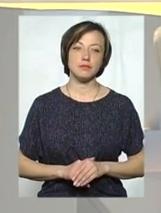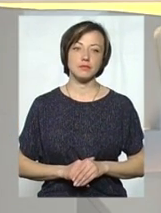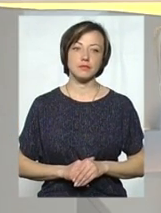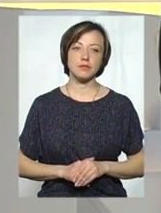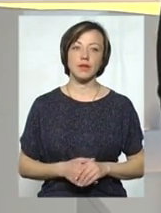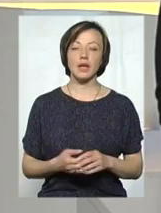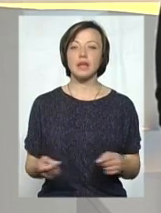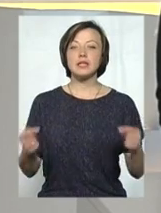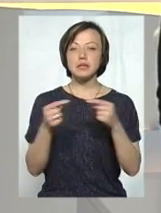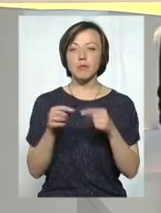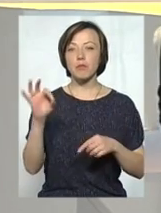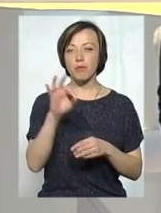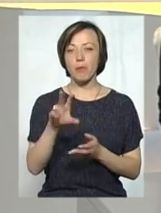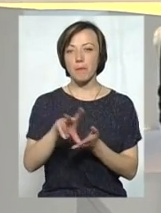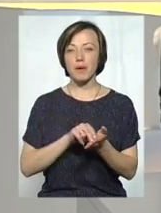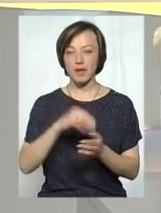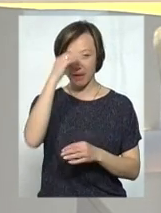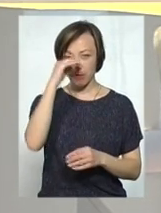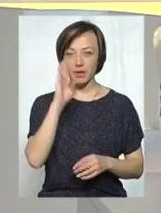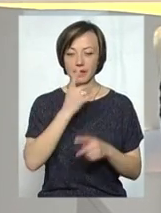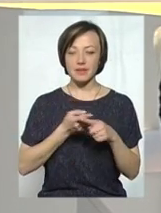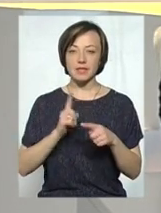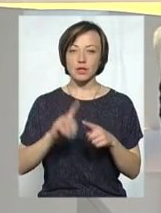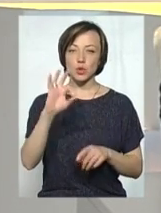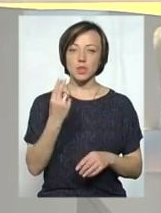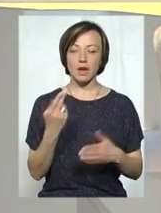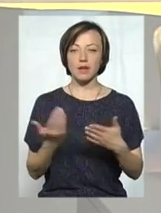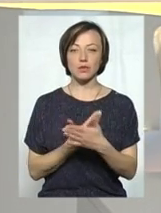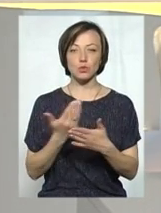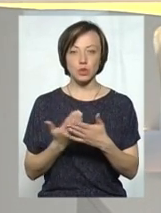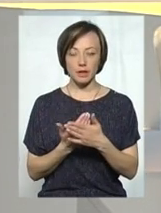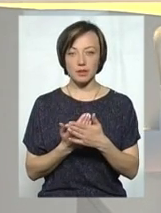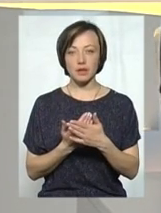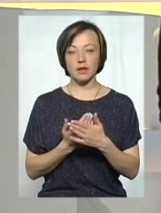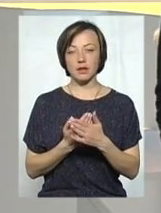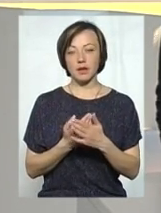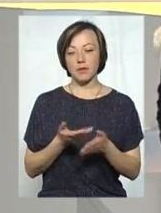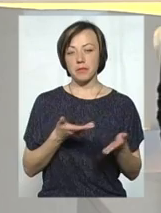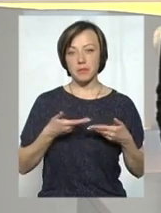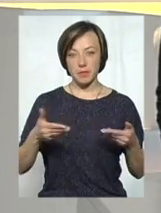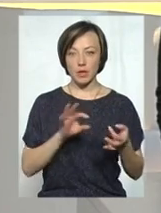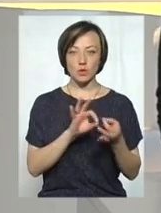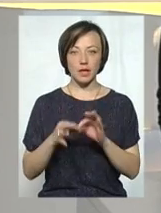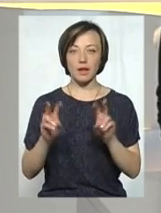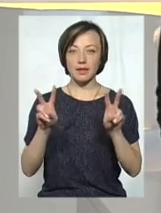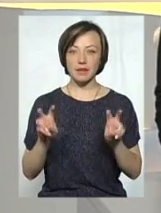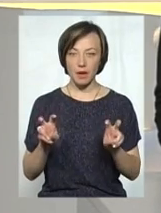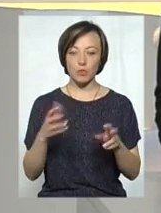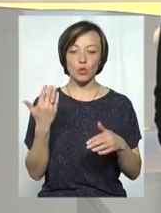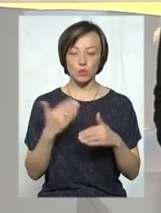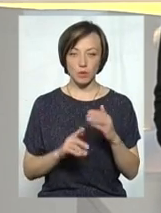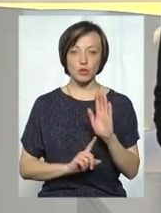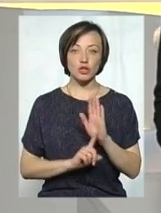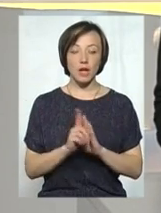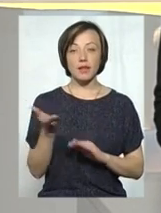Саме про приклад батьків був цей соціальний сюжет. Ми вже досить досить дисконально цю тему торкнули.